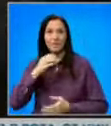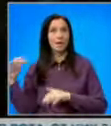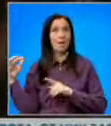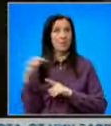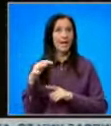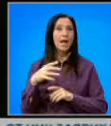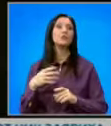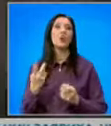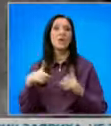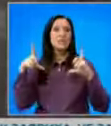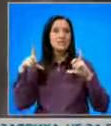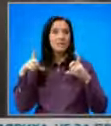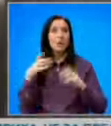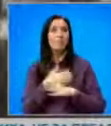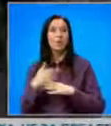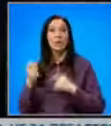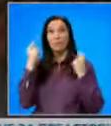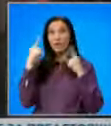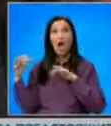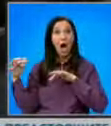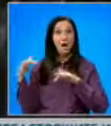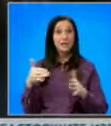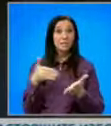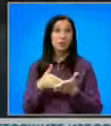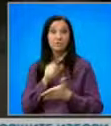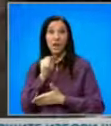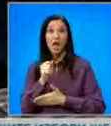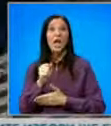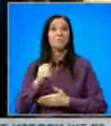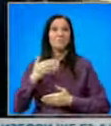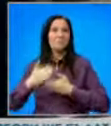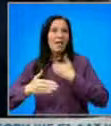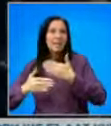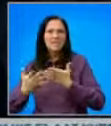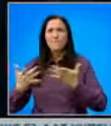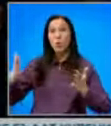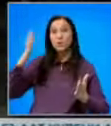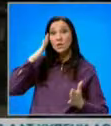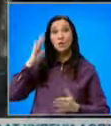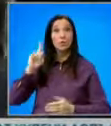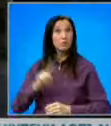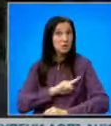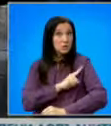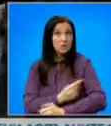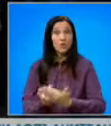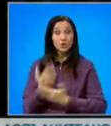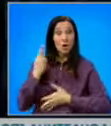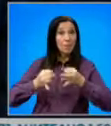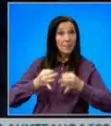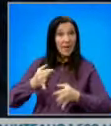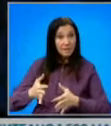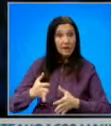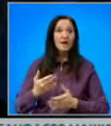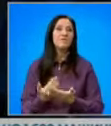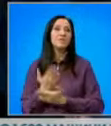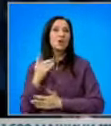Поредната проява на агресия срещу журналисти е част от тревожна тенденция в много страни, която се засилва от началото на пандемията. В началото